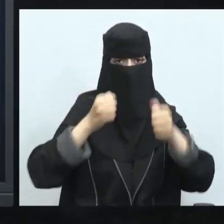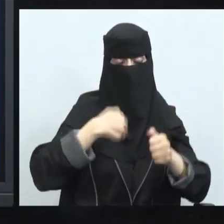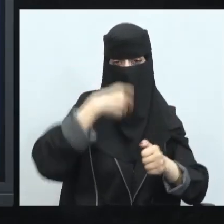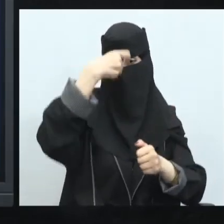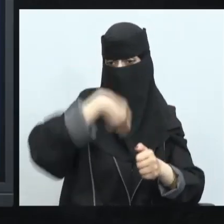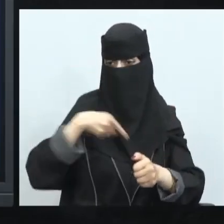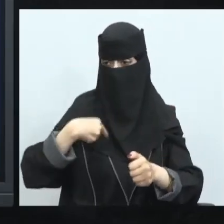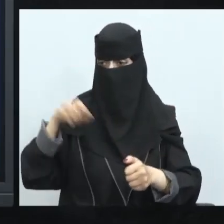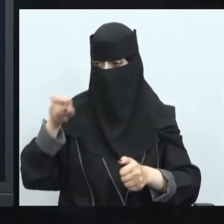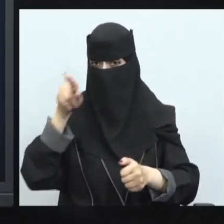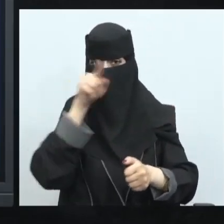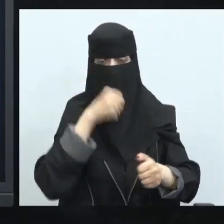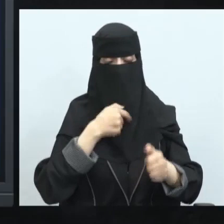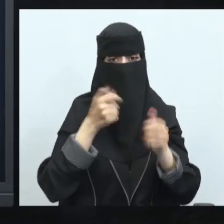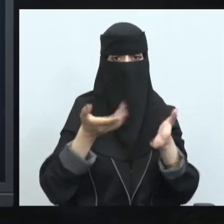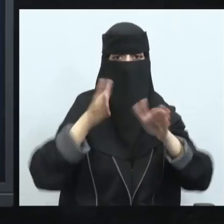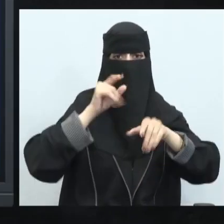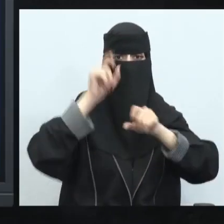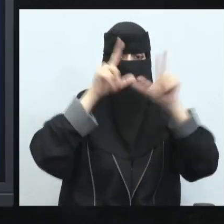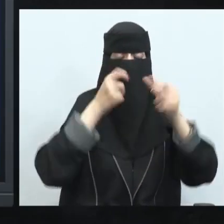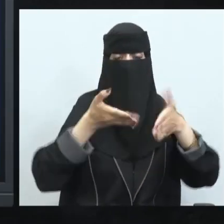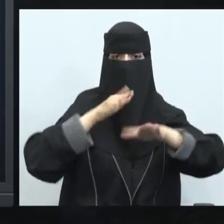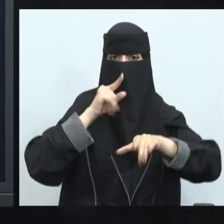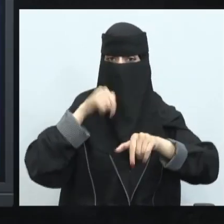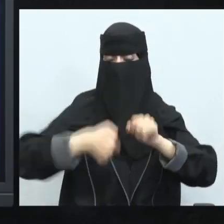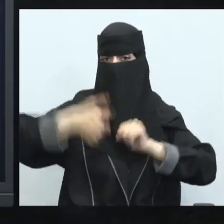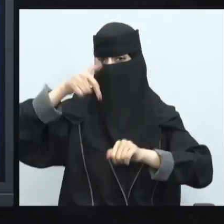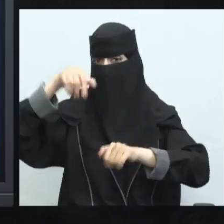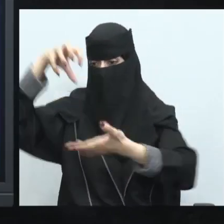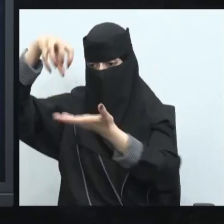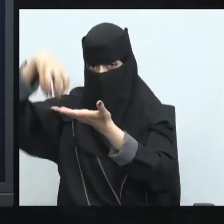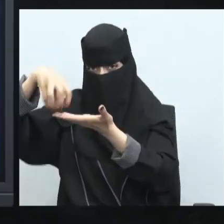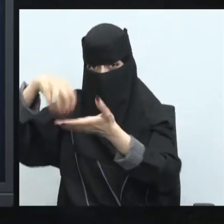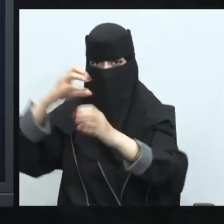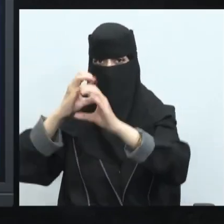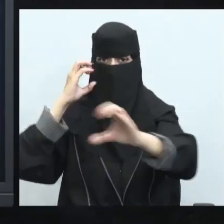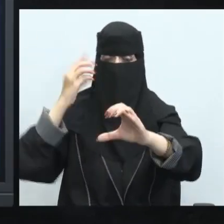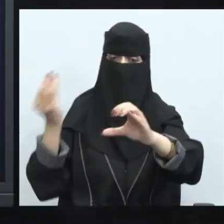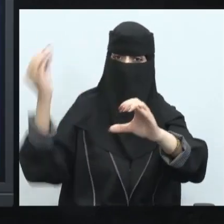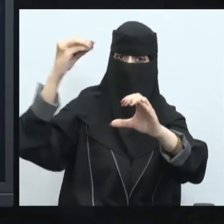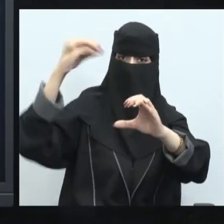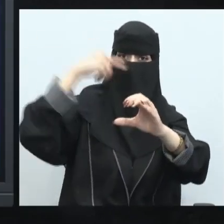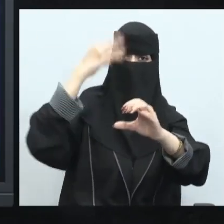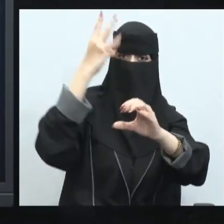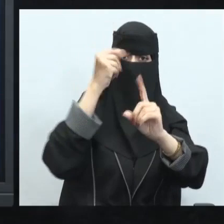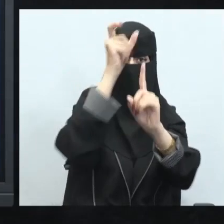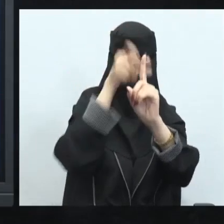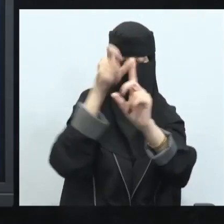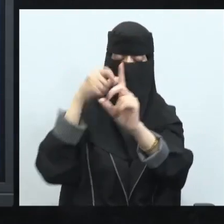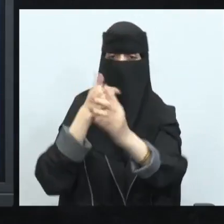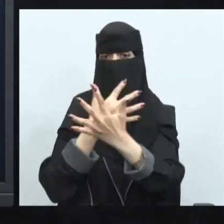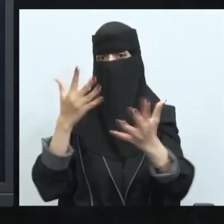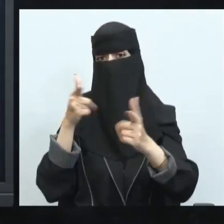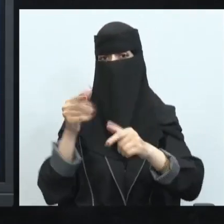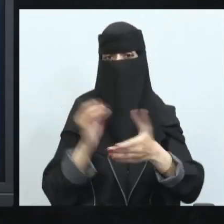بسيارتي إذن سيكون بعثات أكبر لذلك تحضر إدارة الفعالية مثلا باصات لنقل الحضور إلى